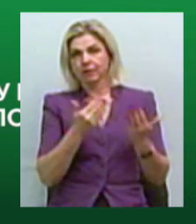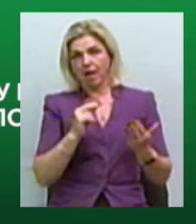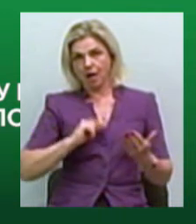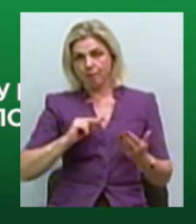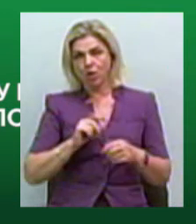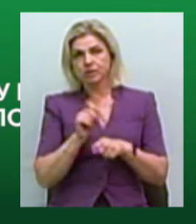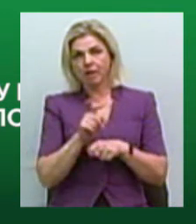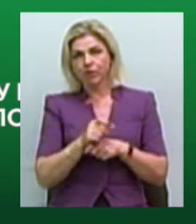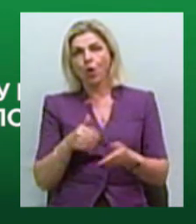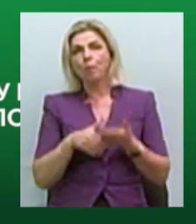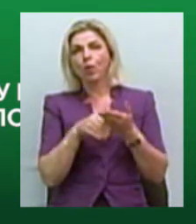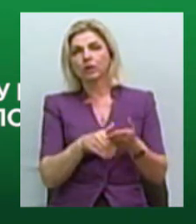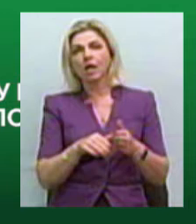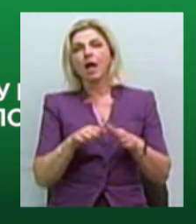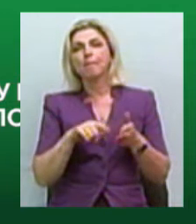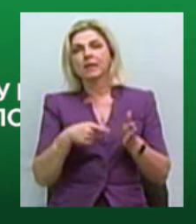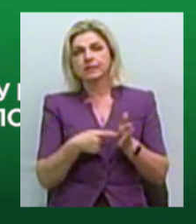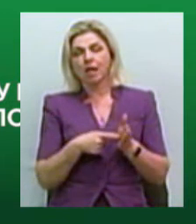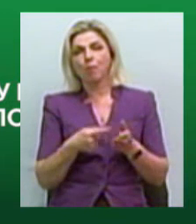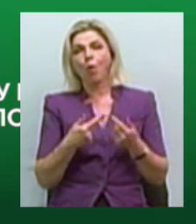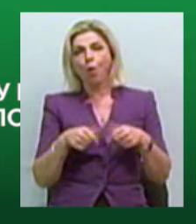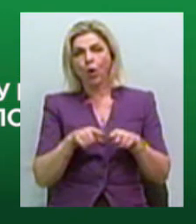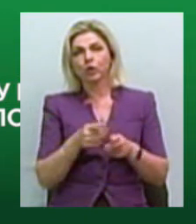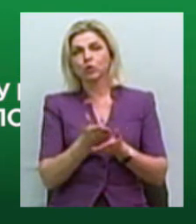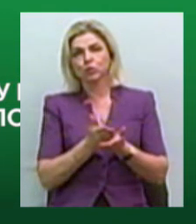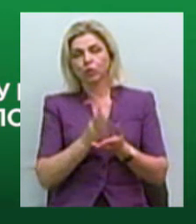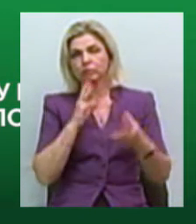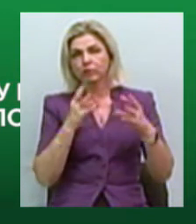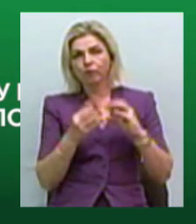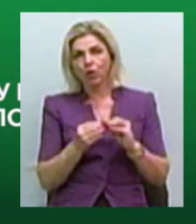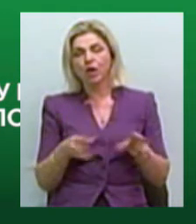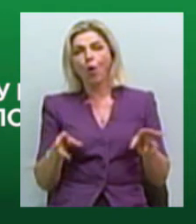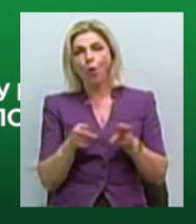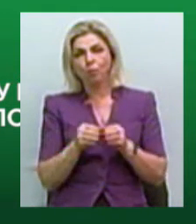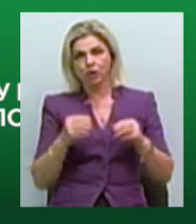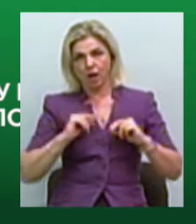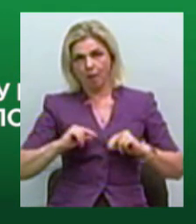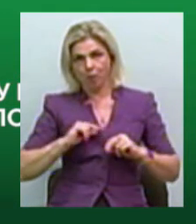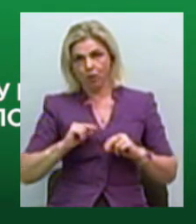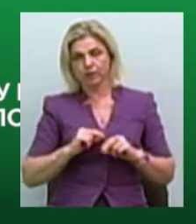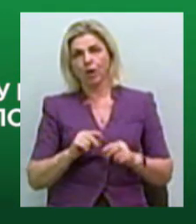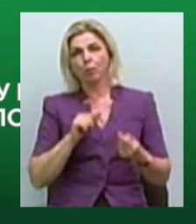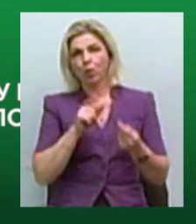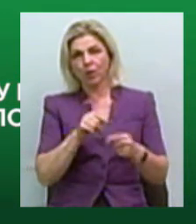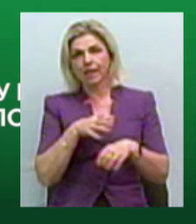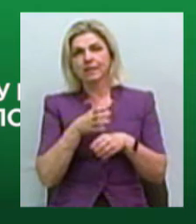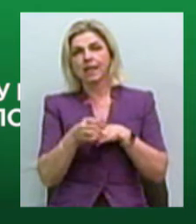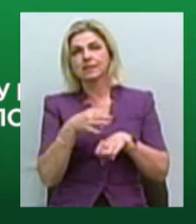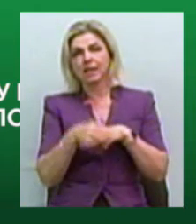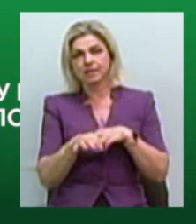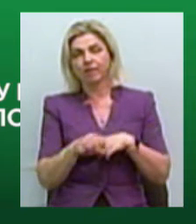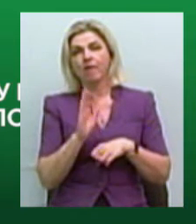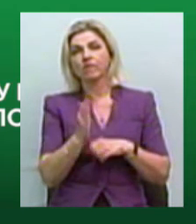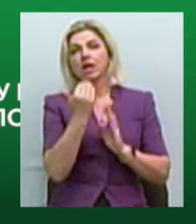– це допомога місцевим органам і службам на лагодженні спільної роботи щодо протидії насильству в області. У рамках нового